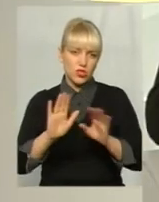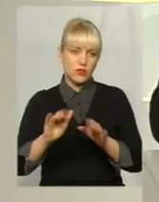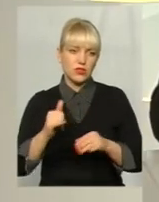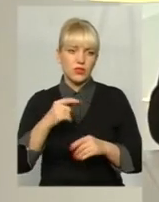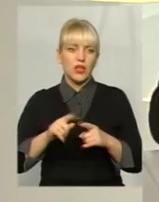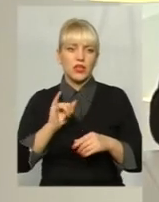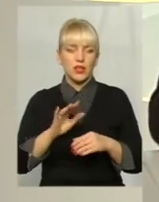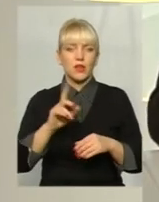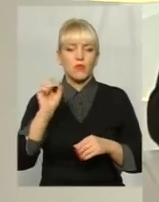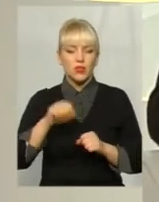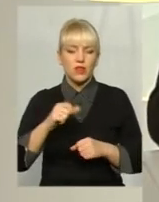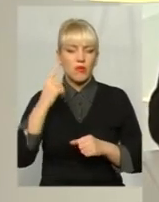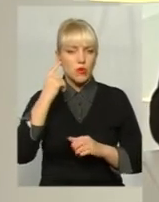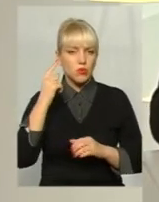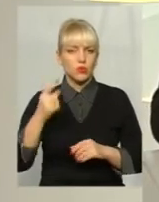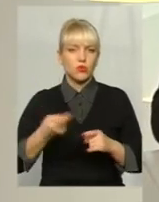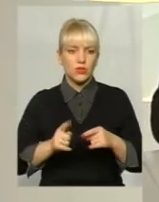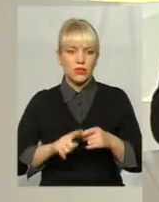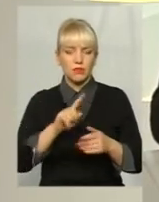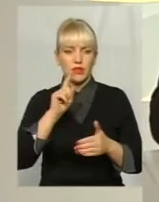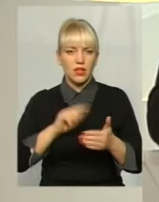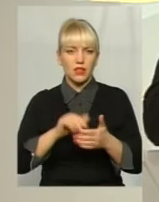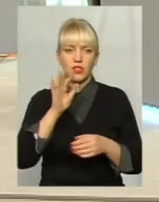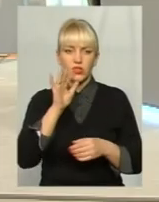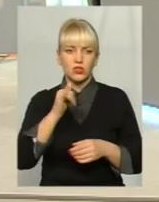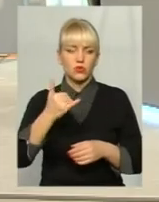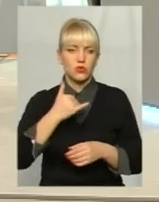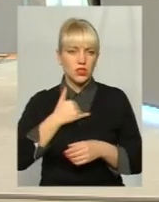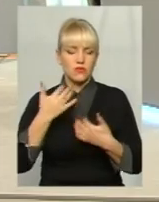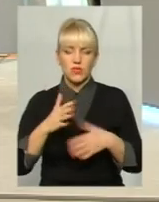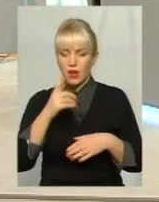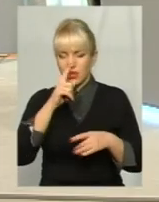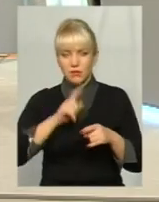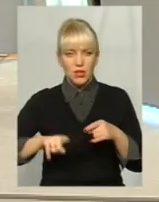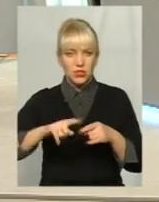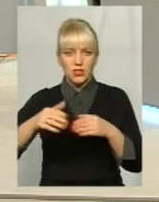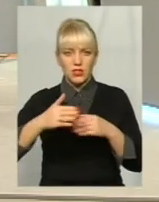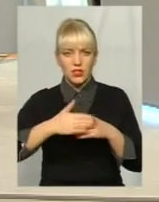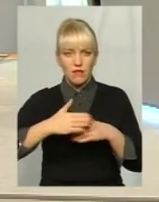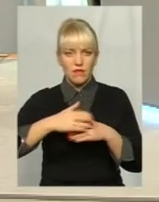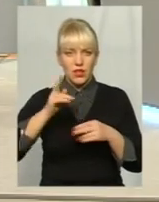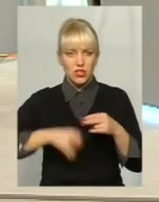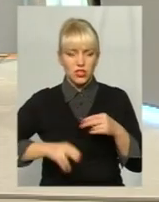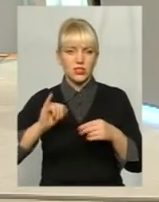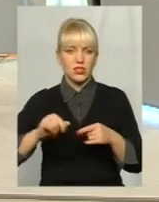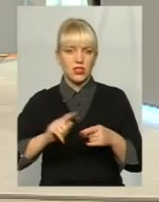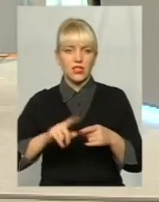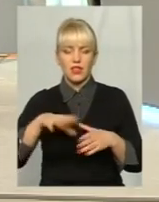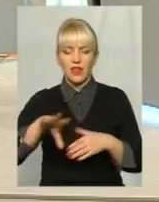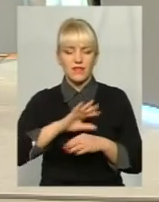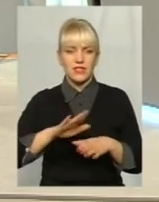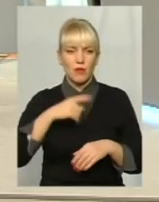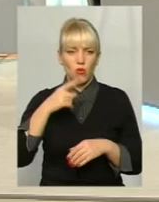ефір, і, можливо, ми все ж таки почуємо це запитання. А час у нас вже майже завершений. Ми ще не про все